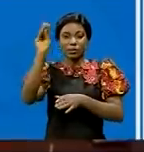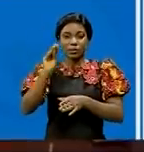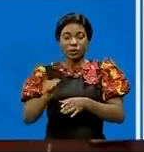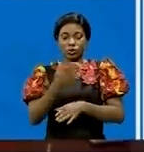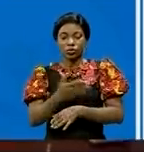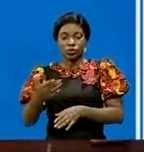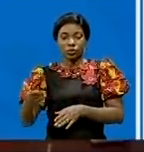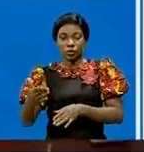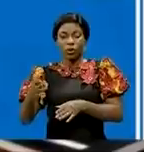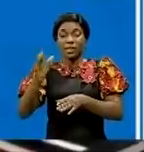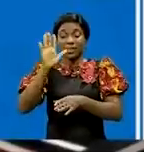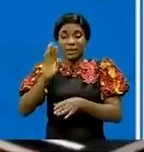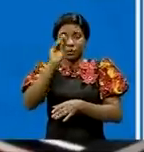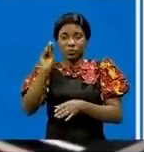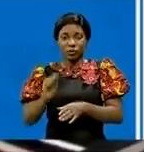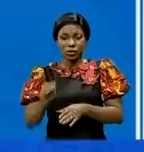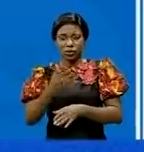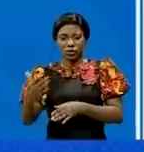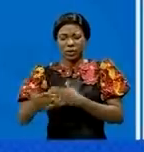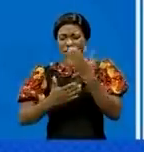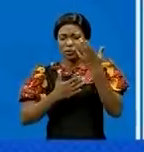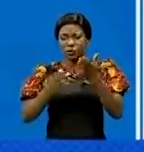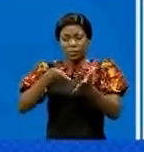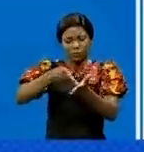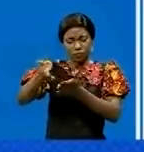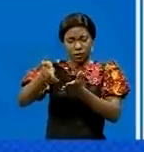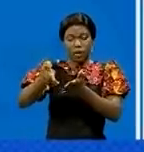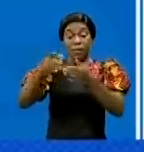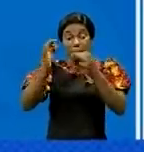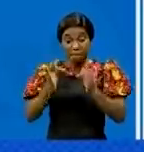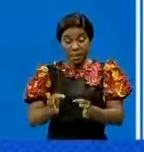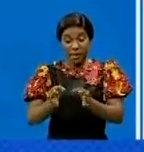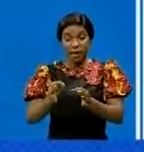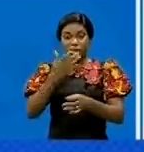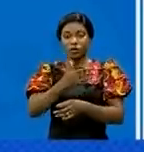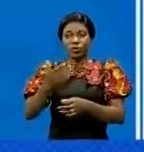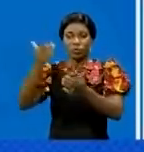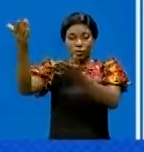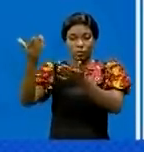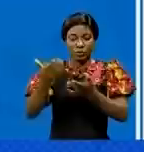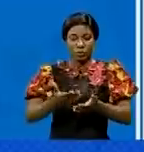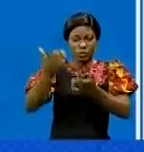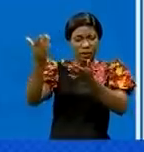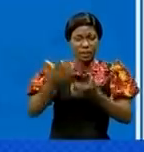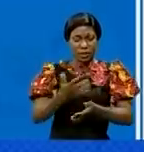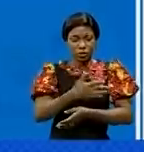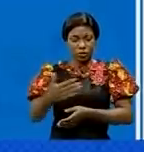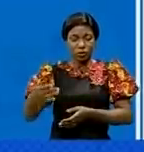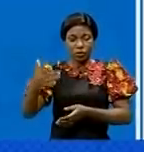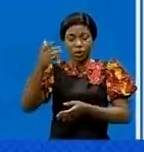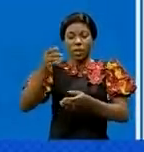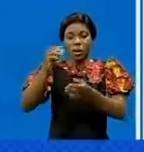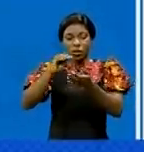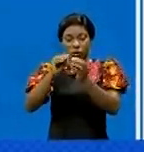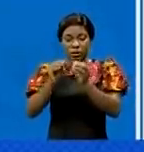et moins de 5% des produits manufacturés, alors que les principales importations comprennent au moins 70%